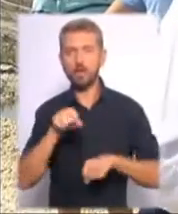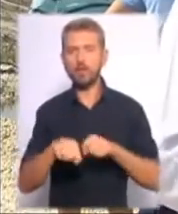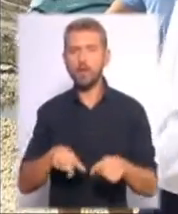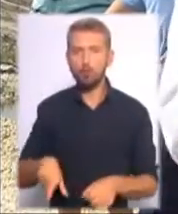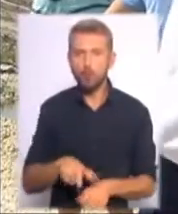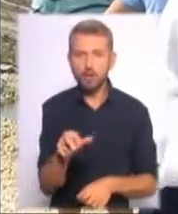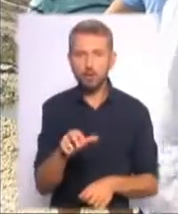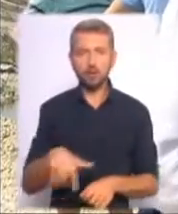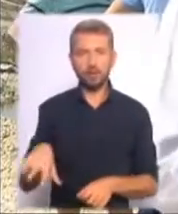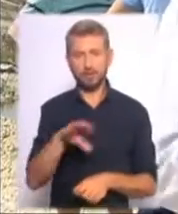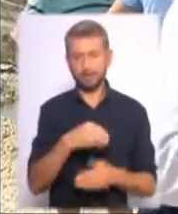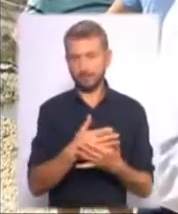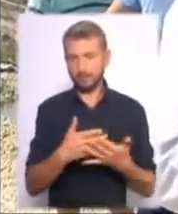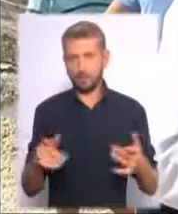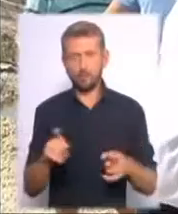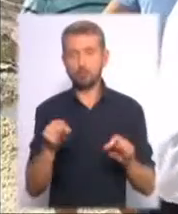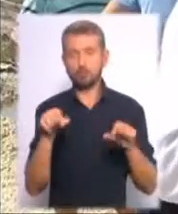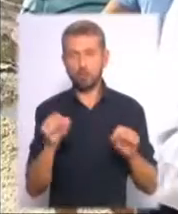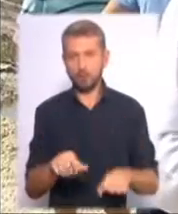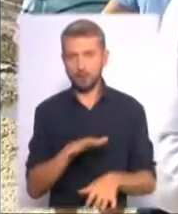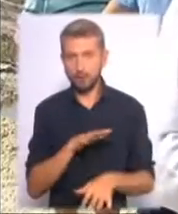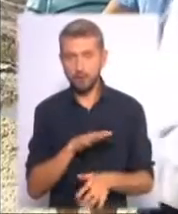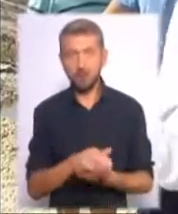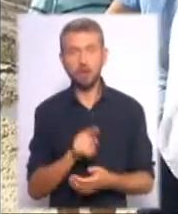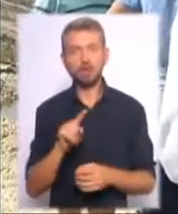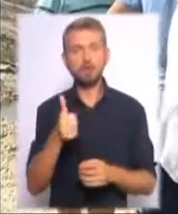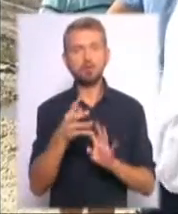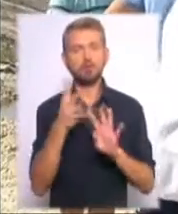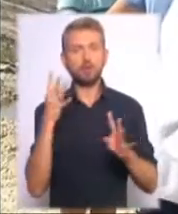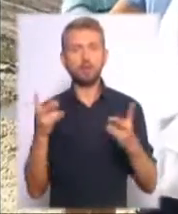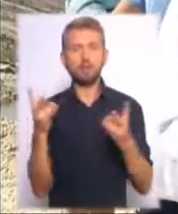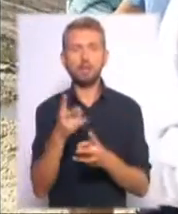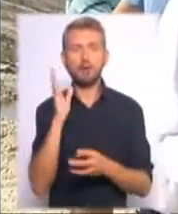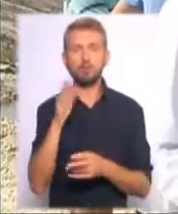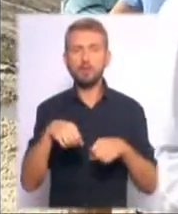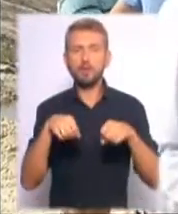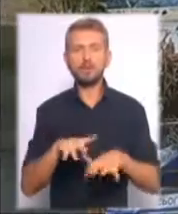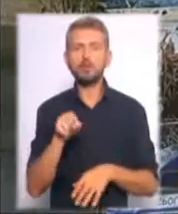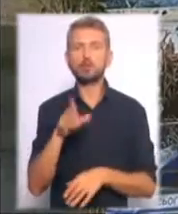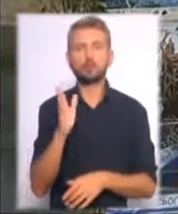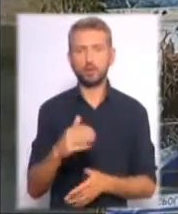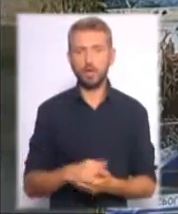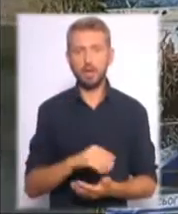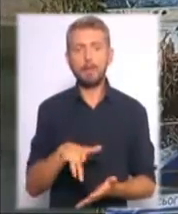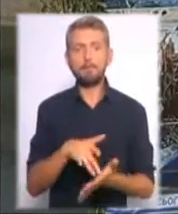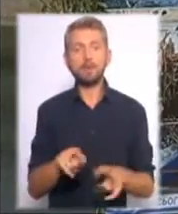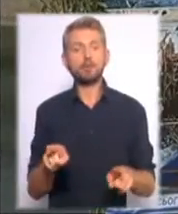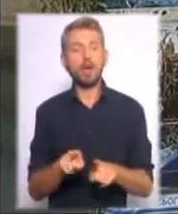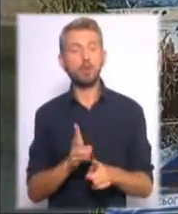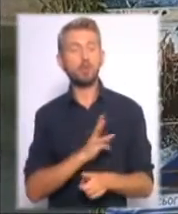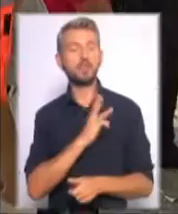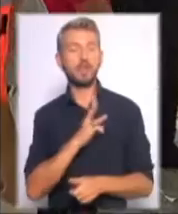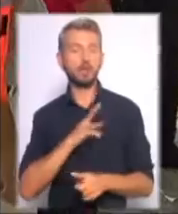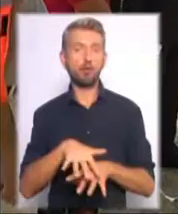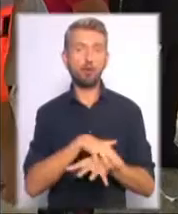і всієї інфраструктури, яка тут можлива, отут ще в першу чергу треба буде вирішити, що тут буде. Місто таку ініціативу громади і